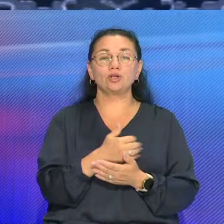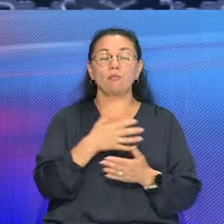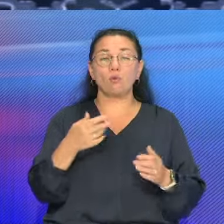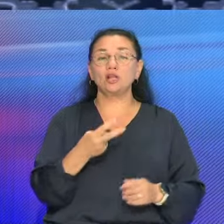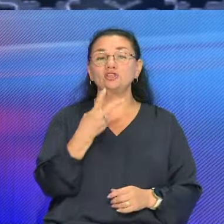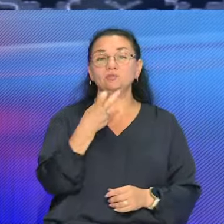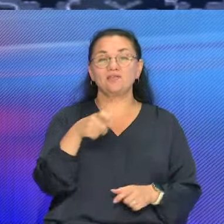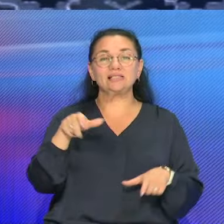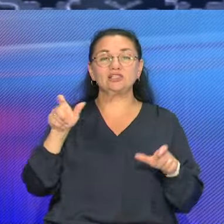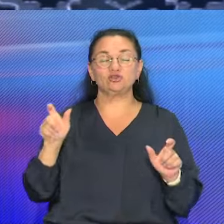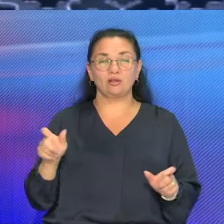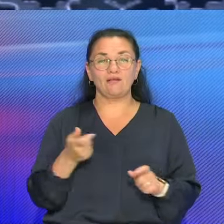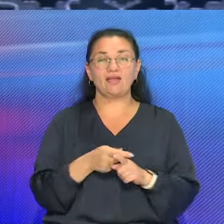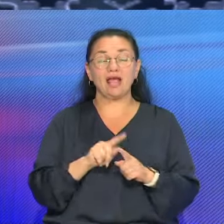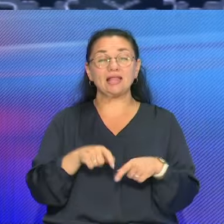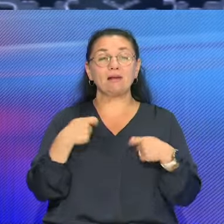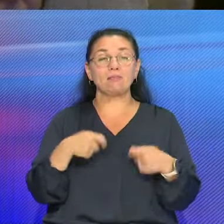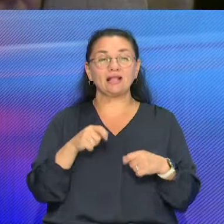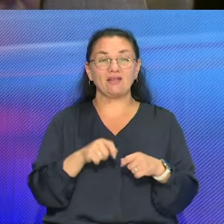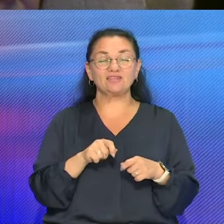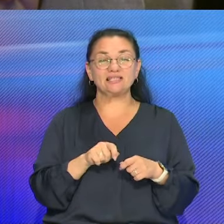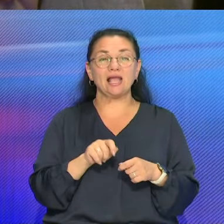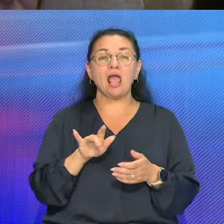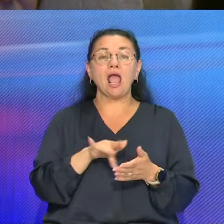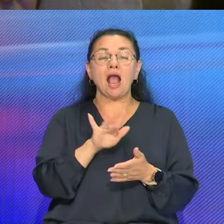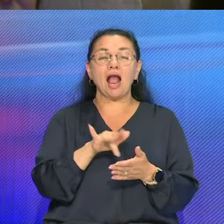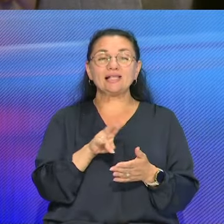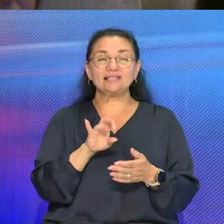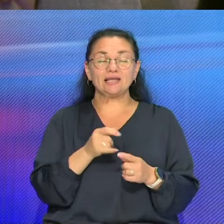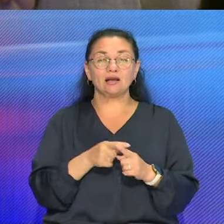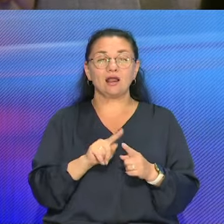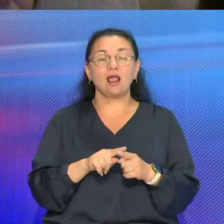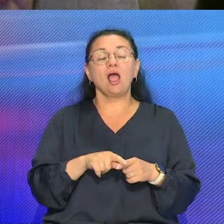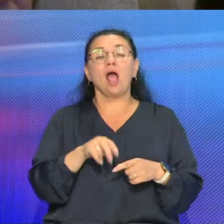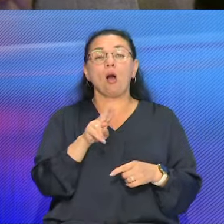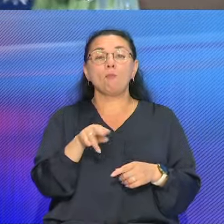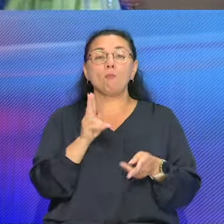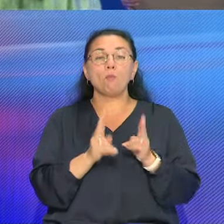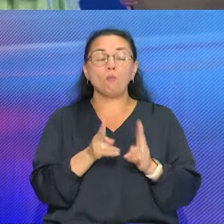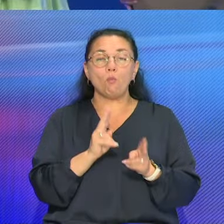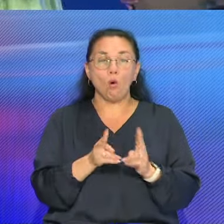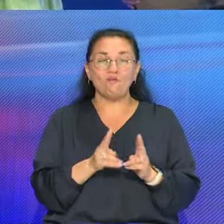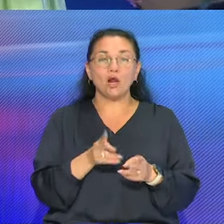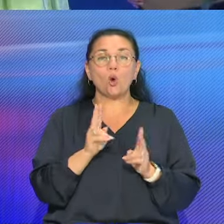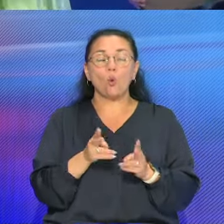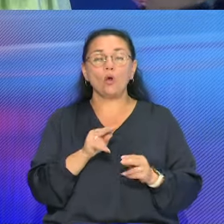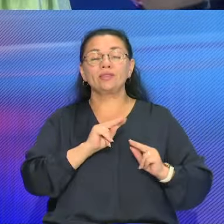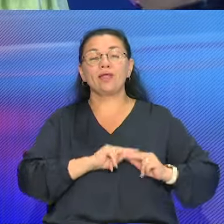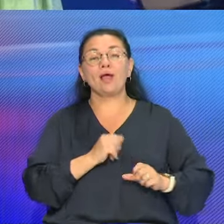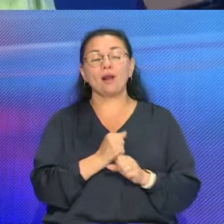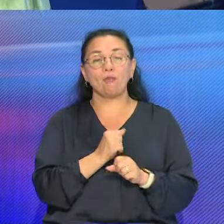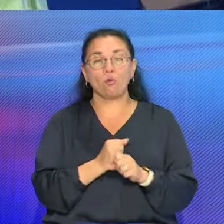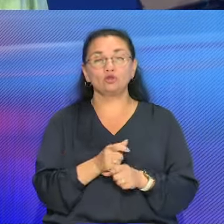200 человек. Готопродавцы, кассиры, официанты, повары, бармены, мостаки, оформители, кухонные рабочие, хрущики,